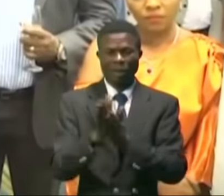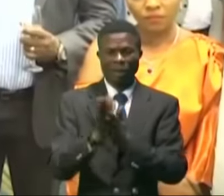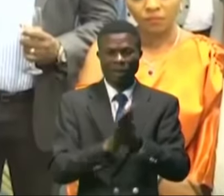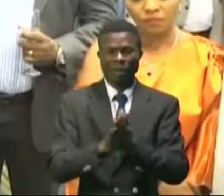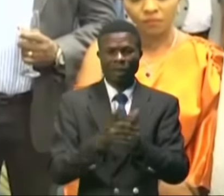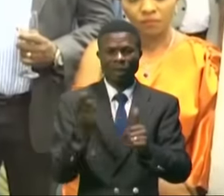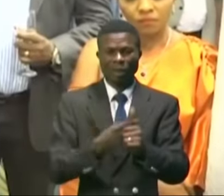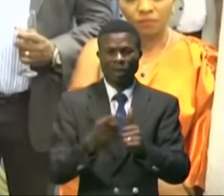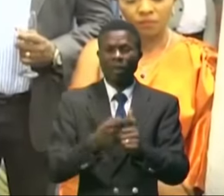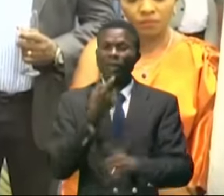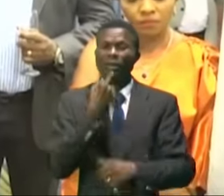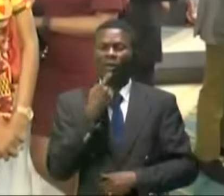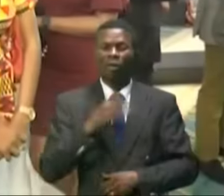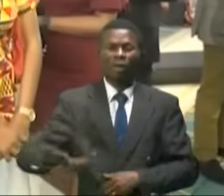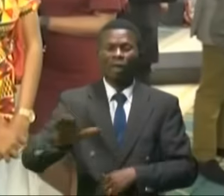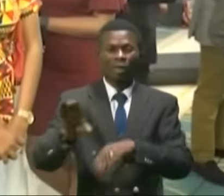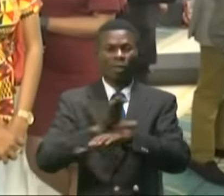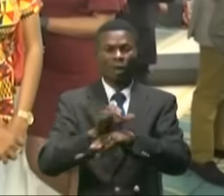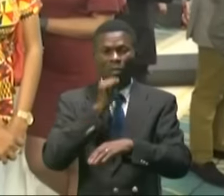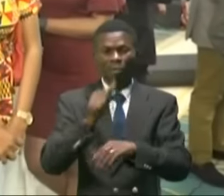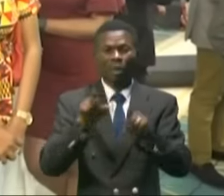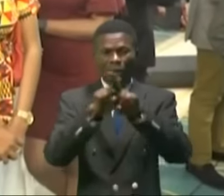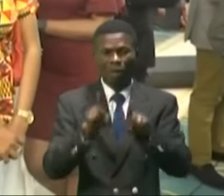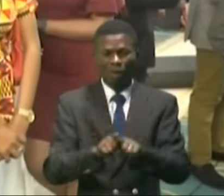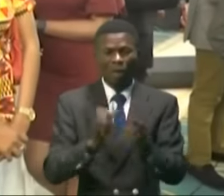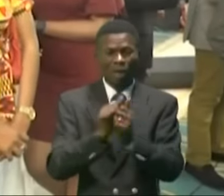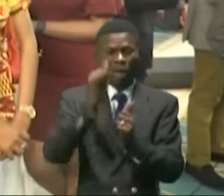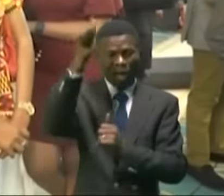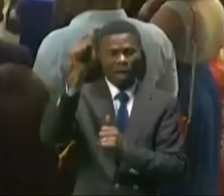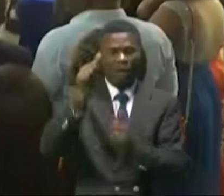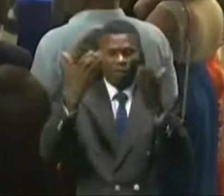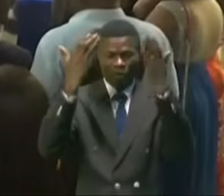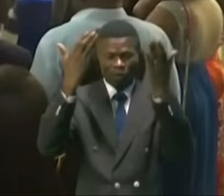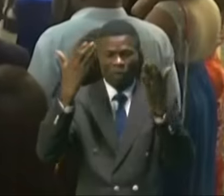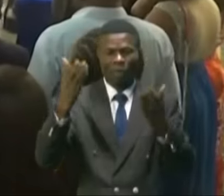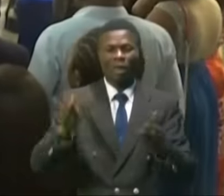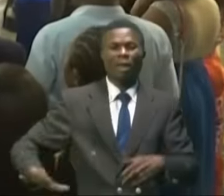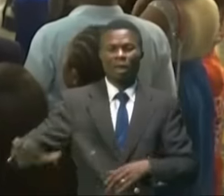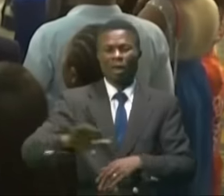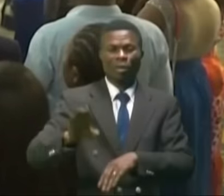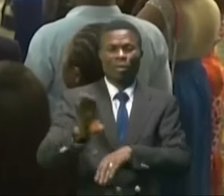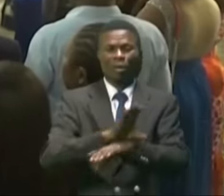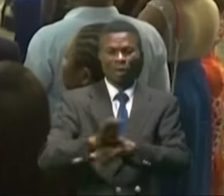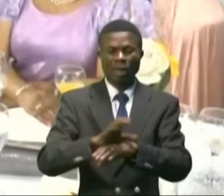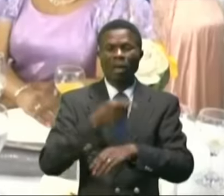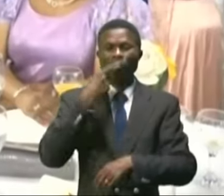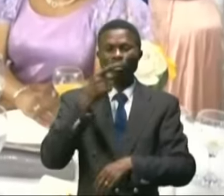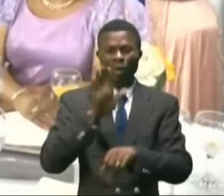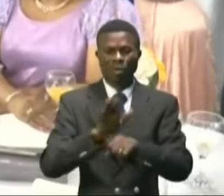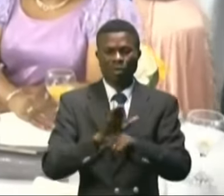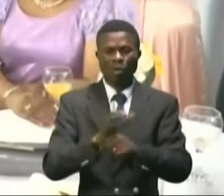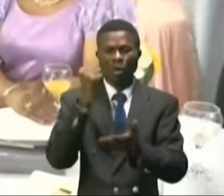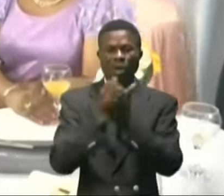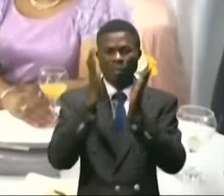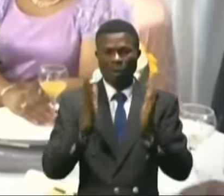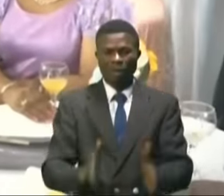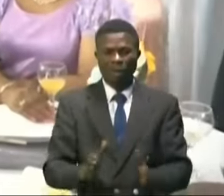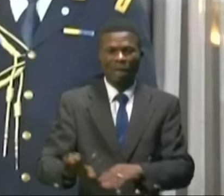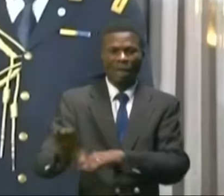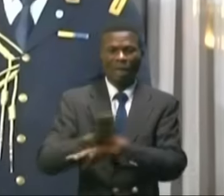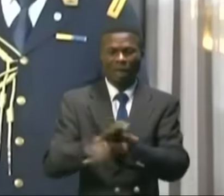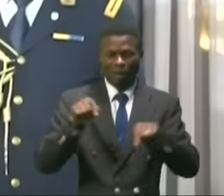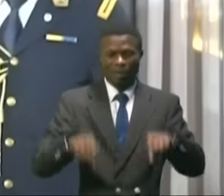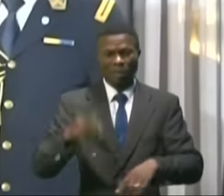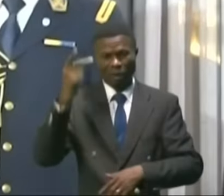seulement l'histoire de ces pays, mais également l'avenir à Dieu de la République du Cameroun, a insisté dans son adresse, l'ambassadeur du